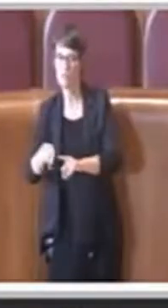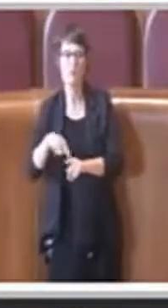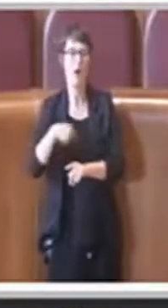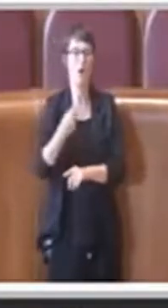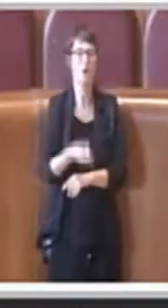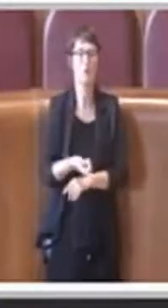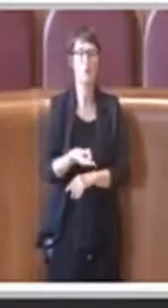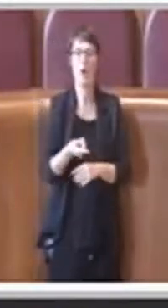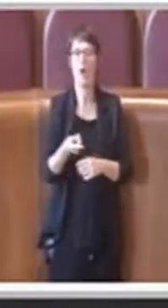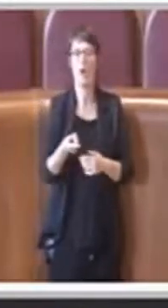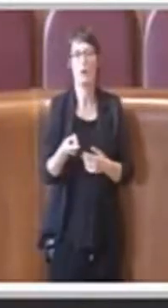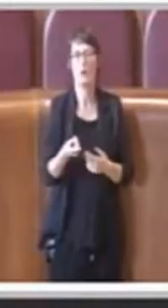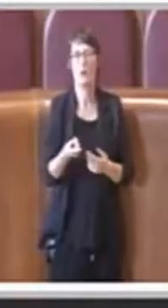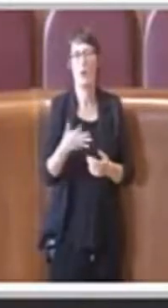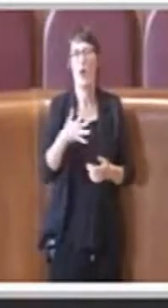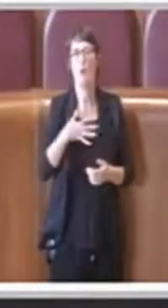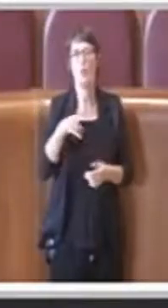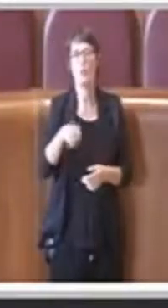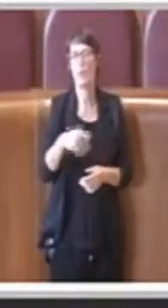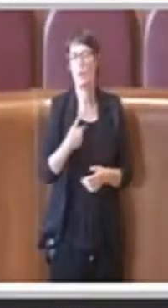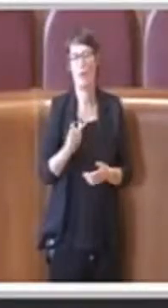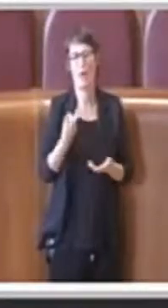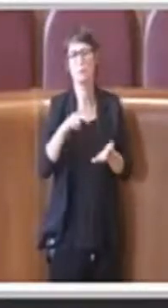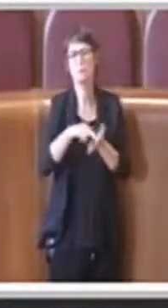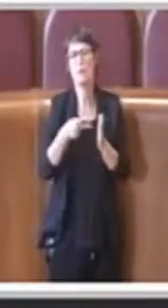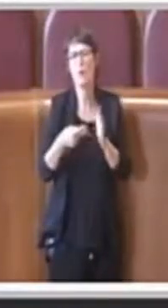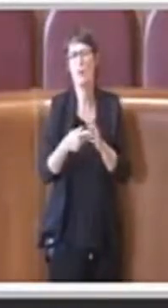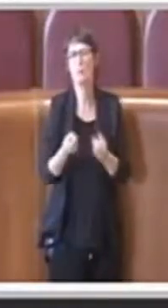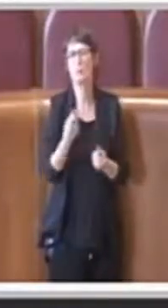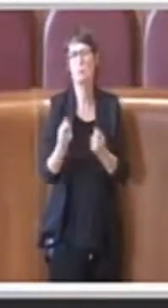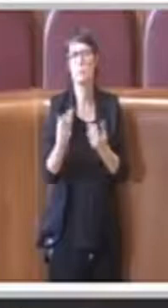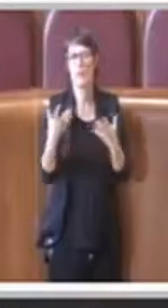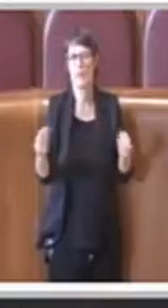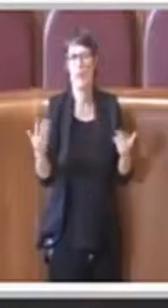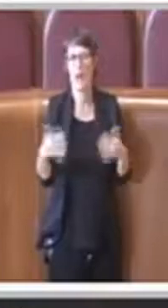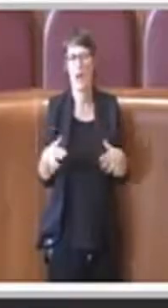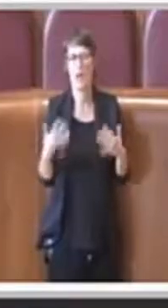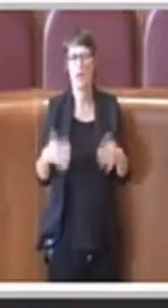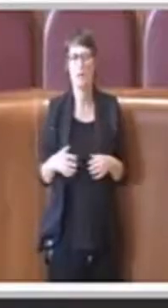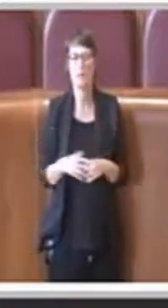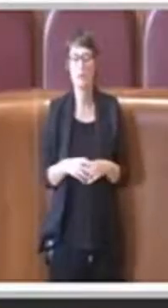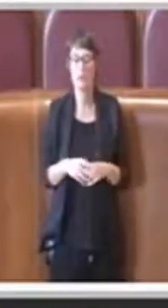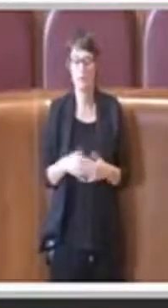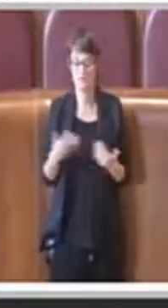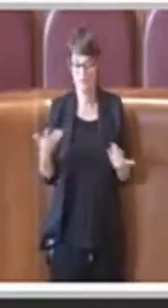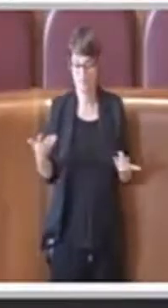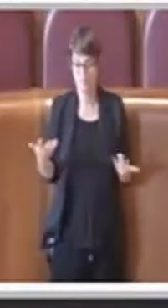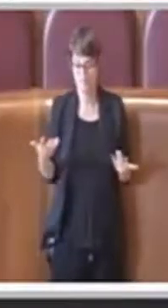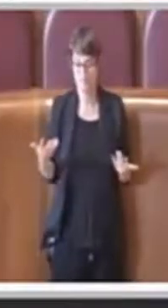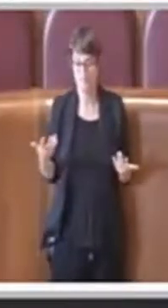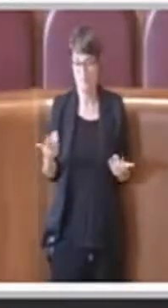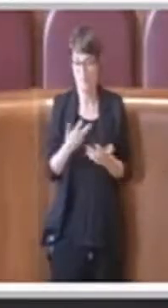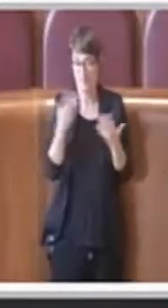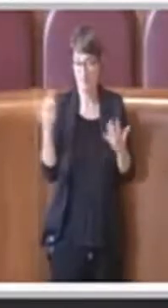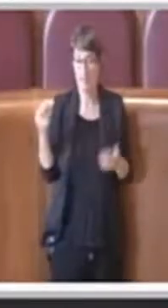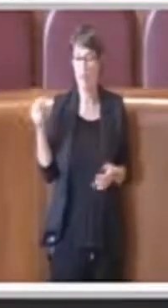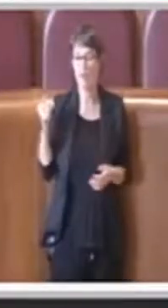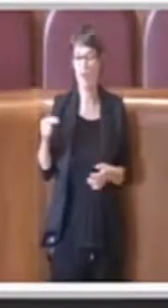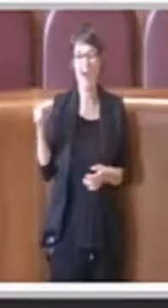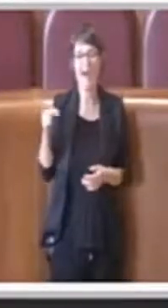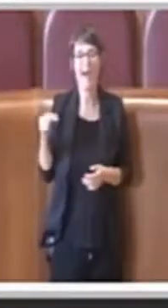'infinità di problemi, anche qui si è potuto osservare che ci sono stati negli anni atti di